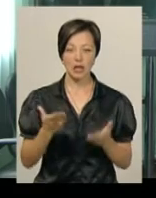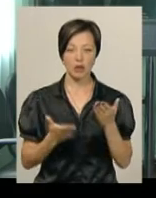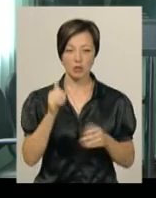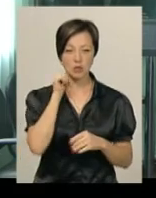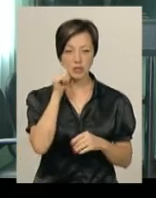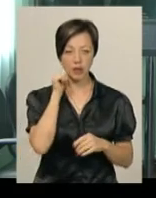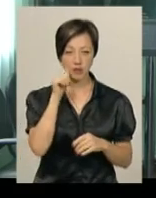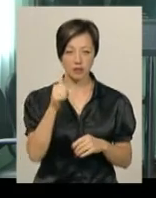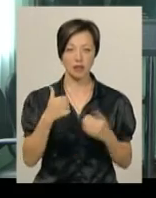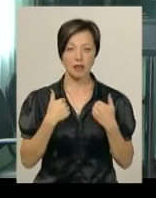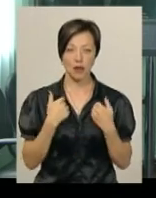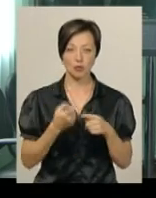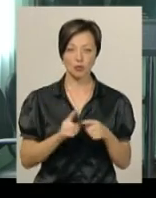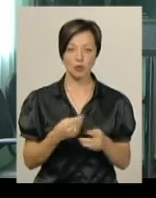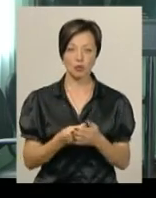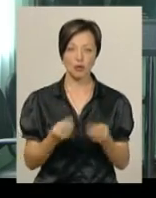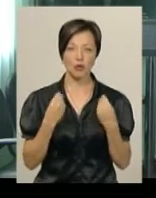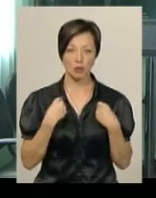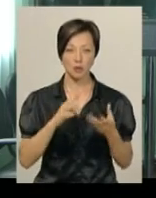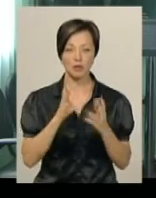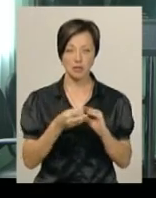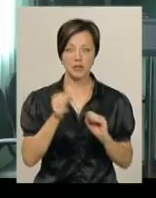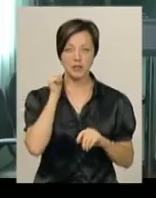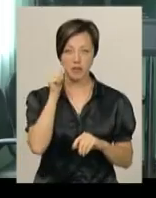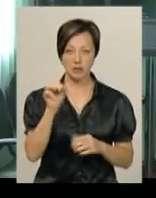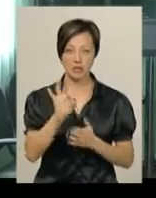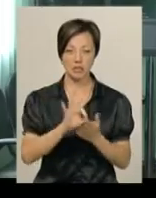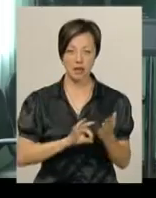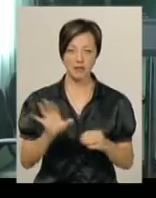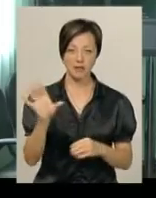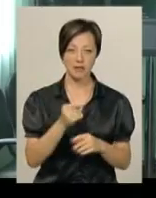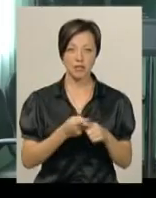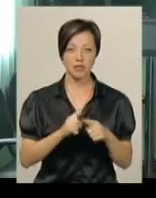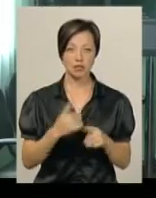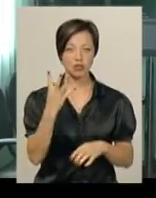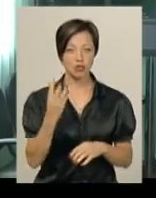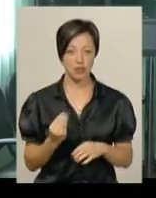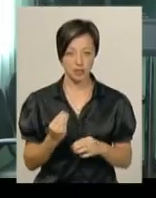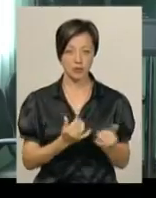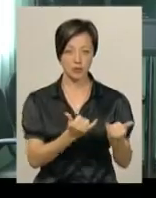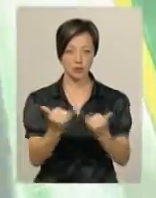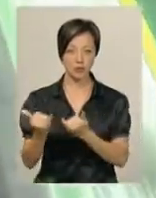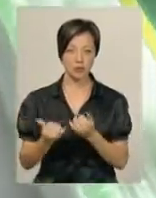завтра нам цю суму дадуть, то, в принципі, завтра зразу ж всі ці 4 дні закриються.